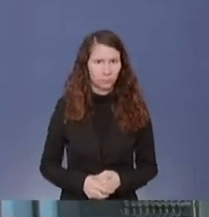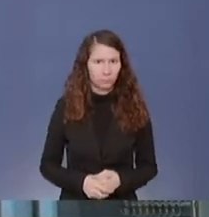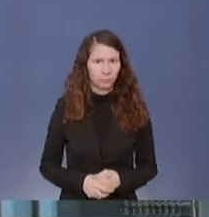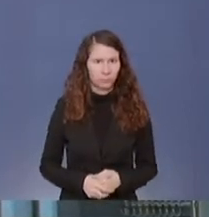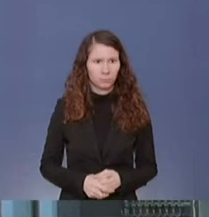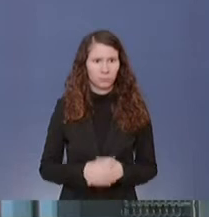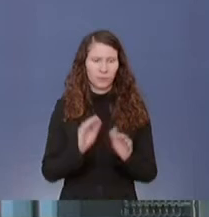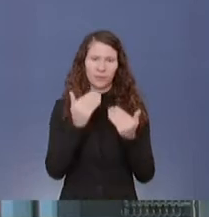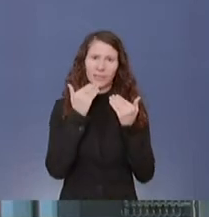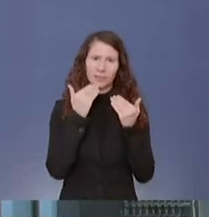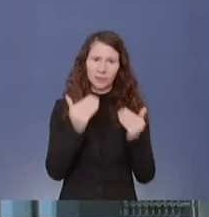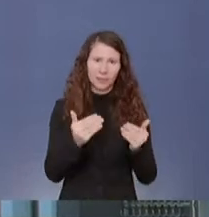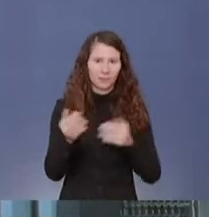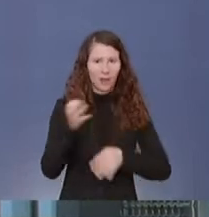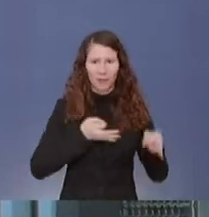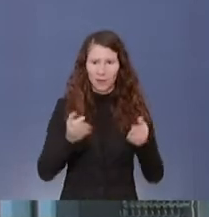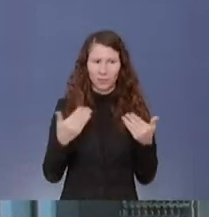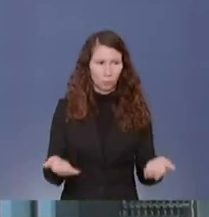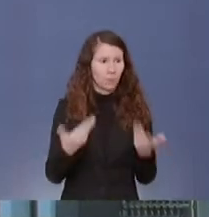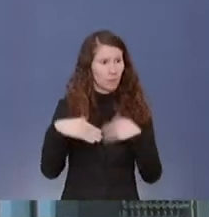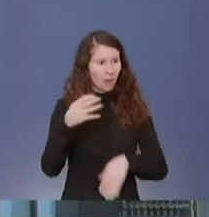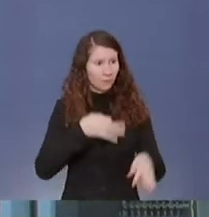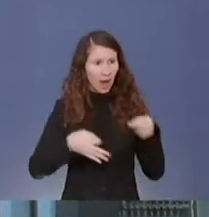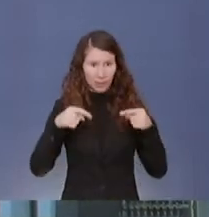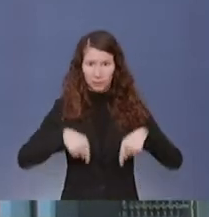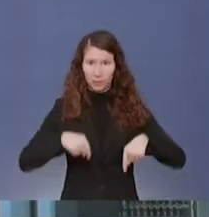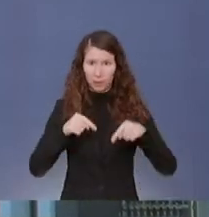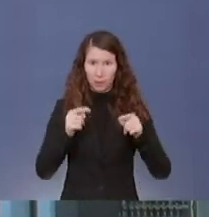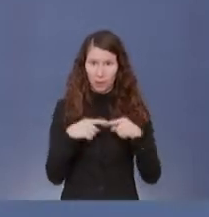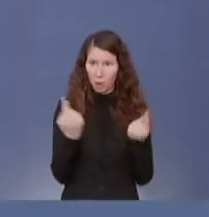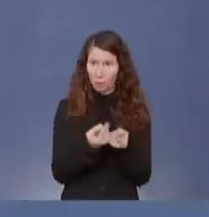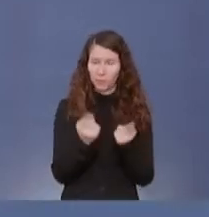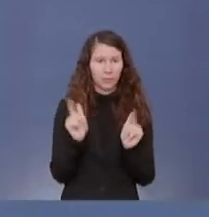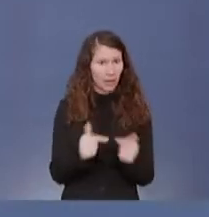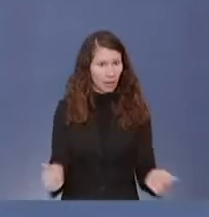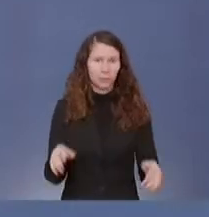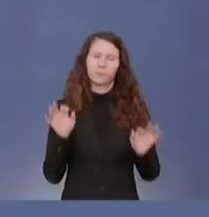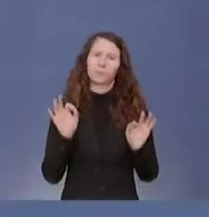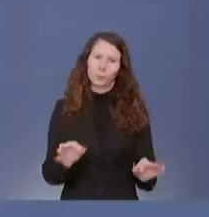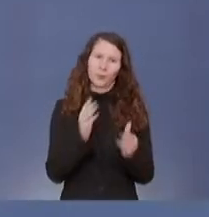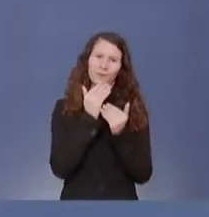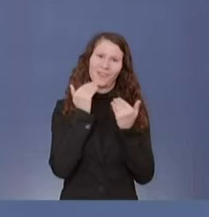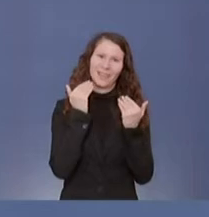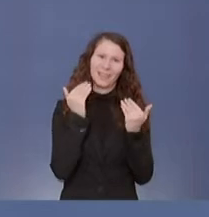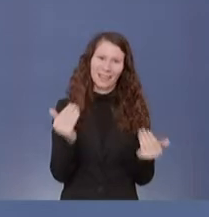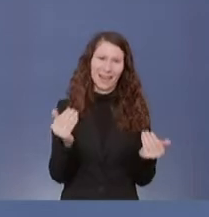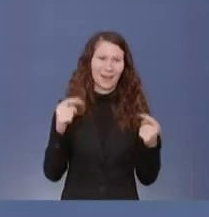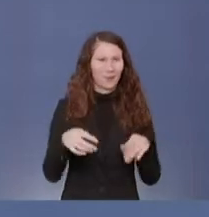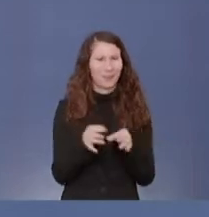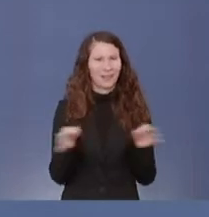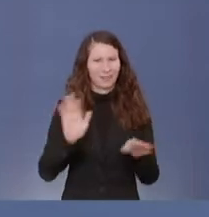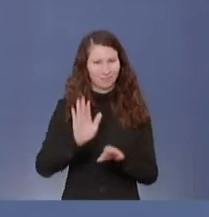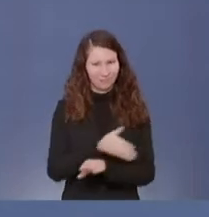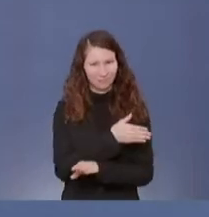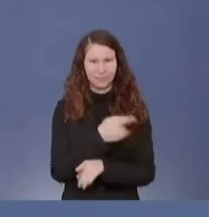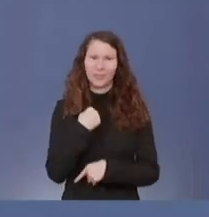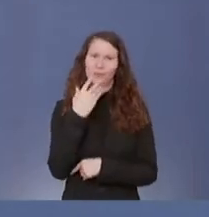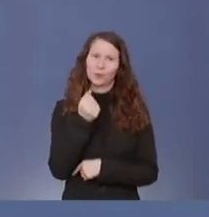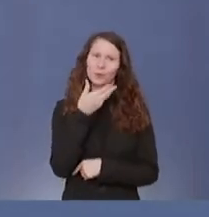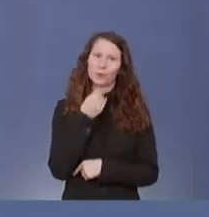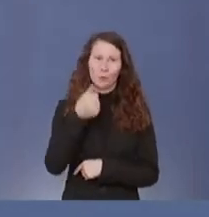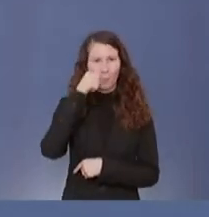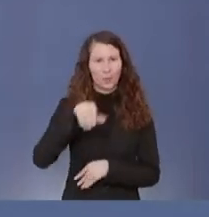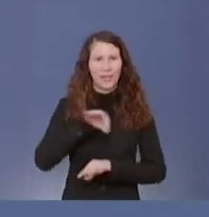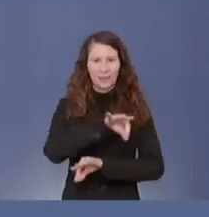Dann danke ich für diese Fragen. Gibt es weitere Fragen hier im Saal? Das sehe ich nicht. Dann danke ich für den heutigen Tag und wünsche einen schönen Tag.